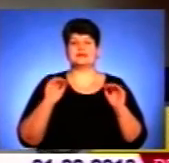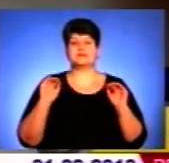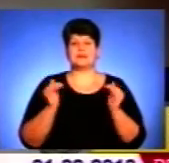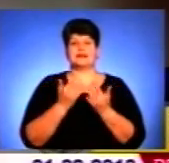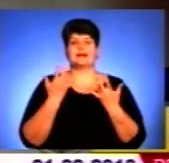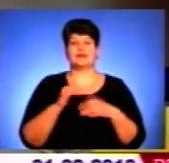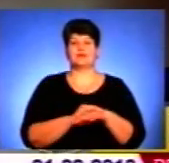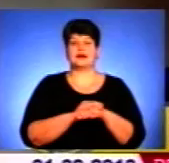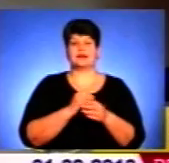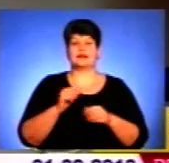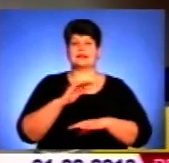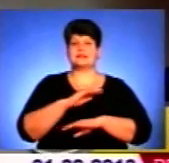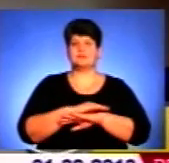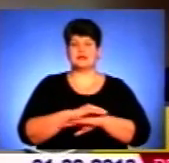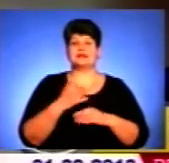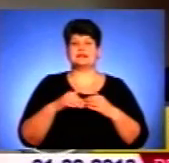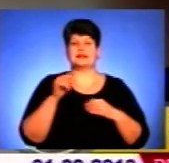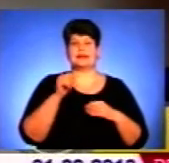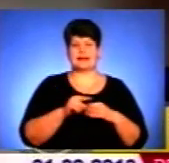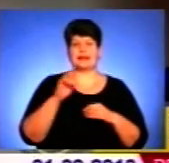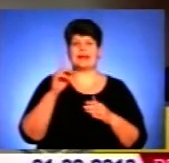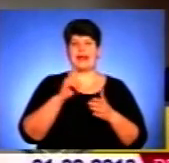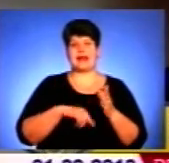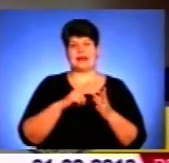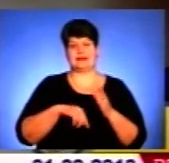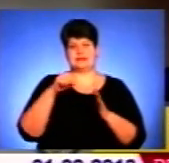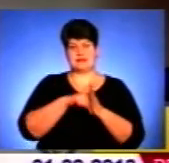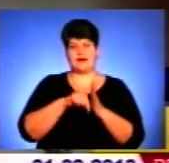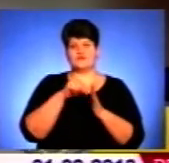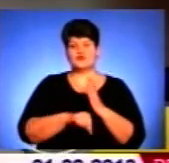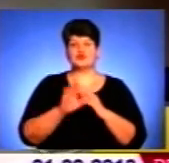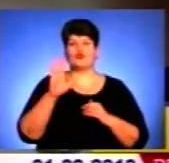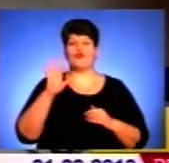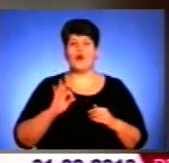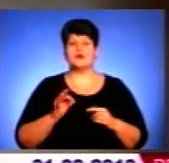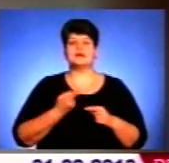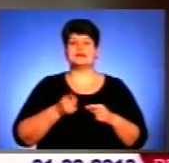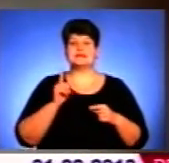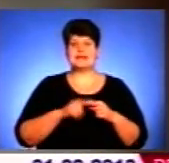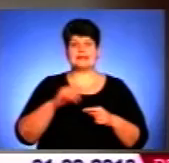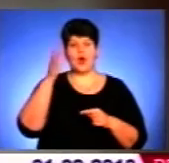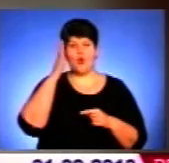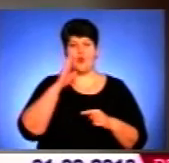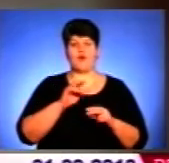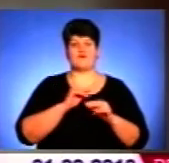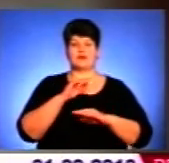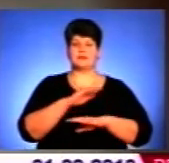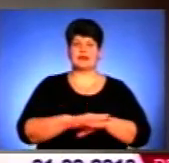гуманітарних дисциплін, і серед них і релігієзнавство. Якраз релігієзнавство як наукова дисципліна, яка